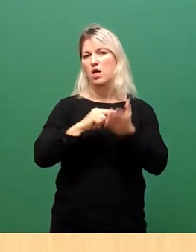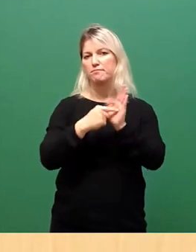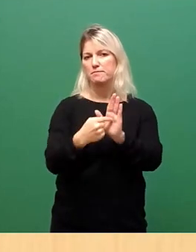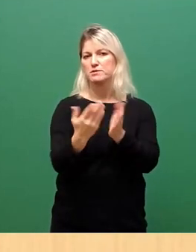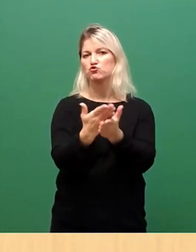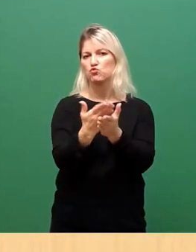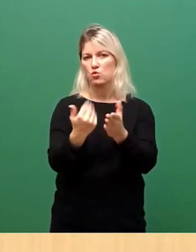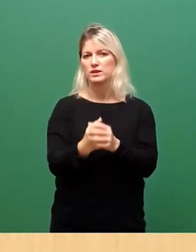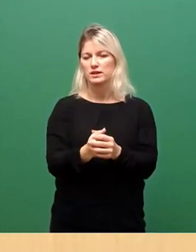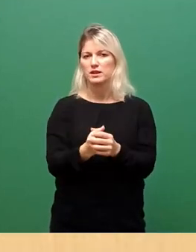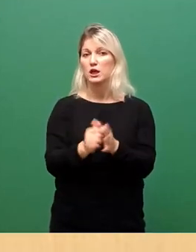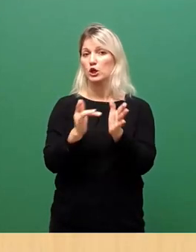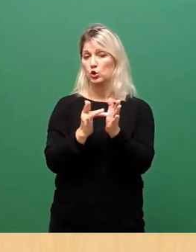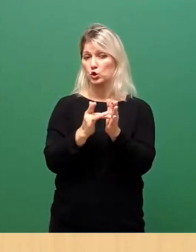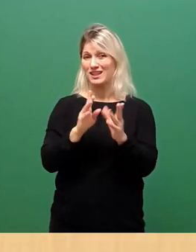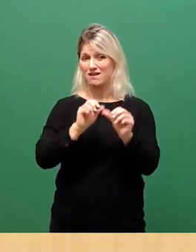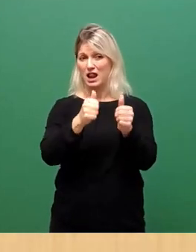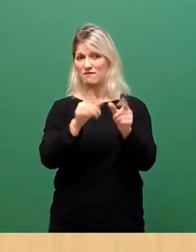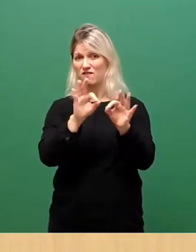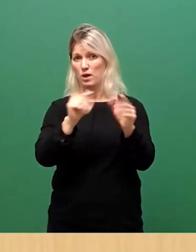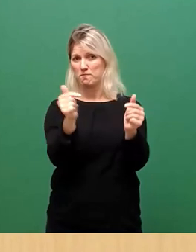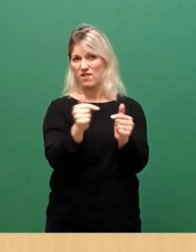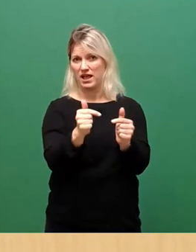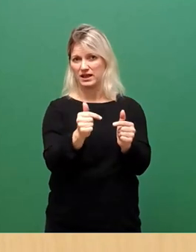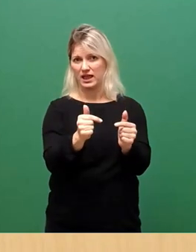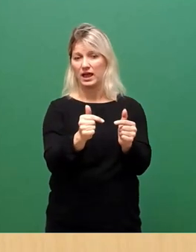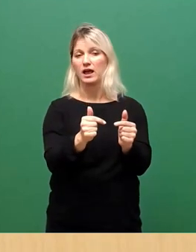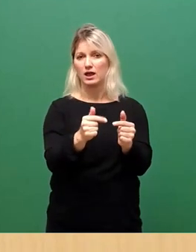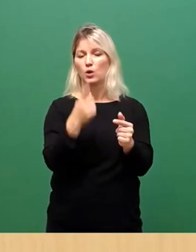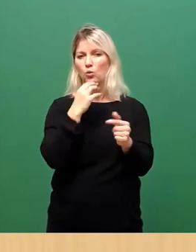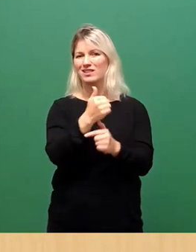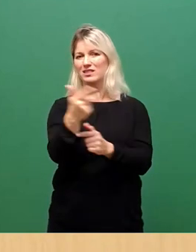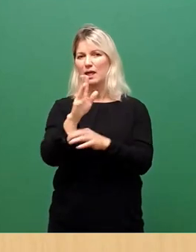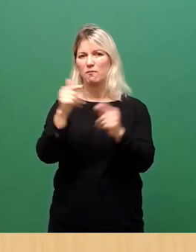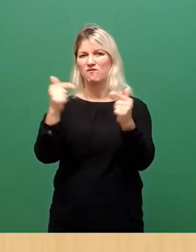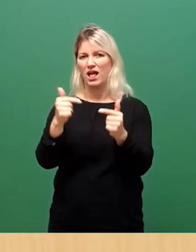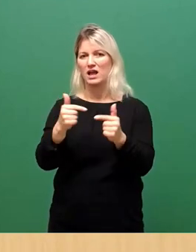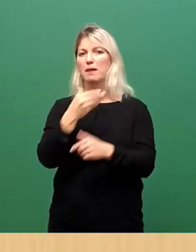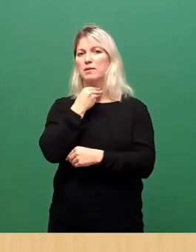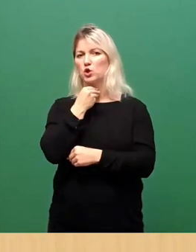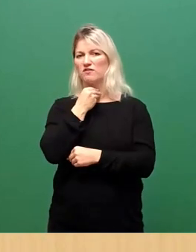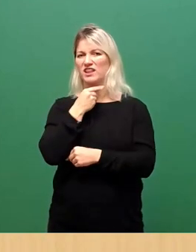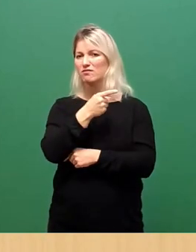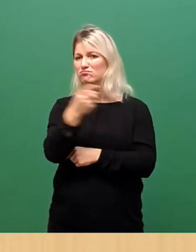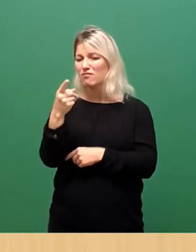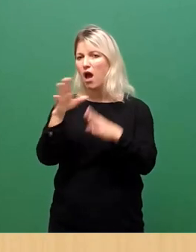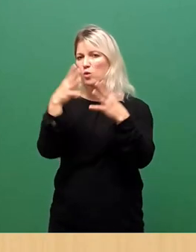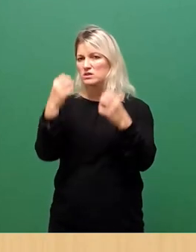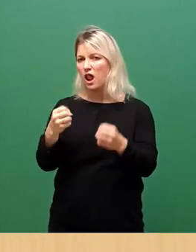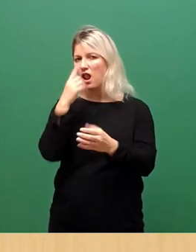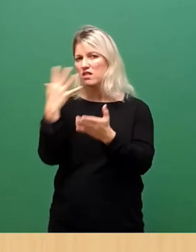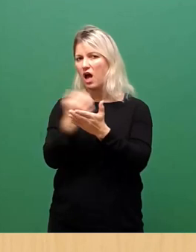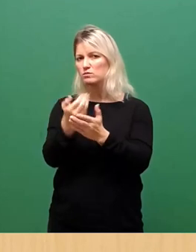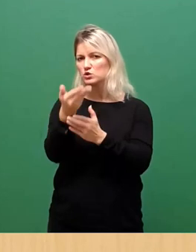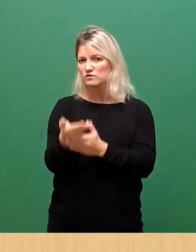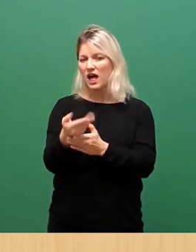weil die Hilfe zur Pflege und damit pflegebedürftige, einkommensschwächere Haushalte und Bewohnerinnen und Bewohner